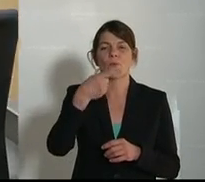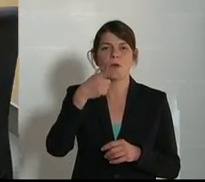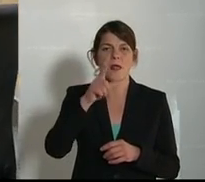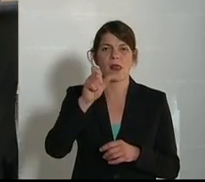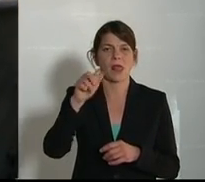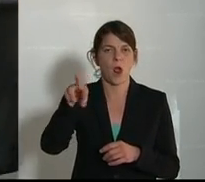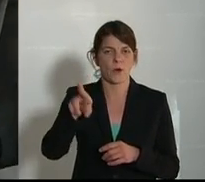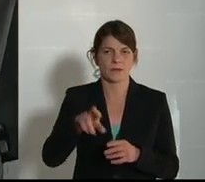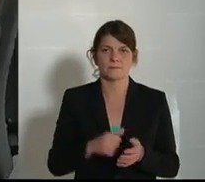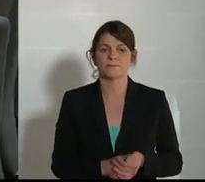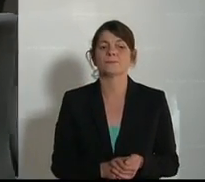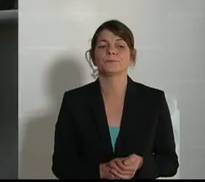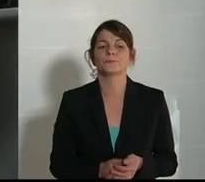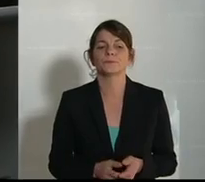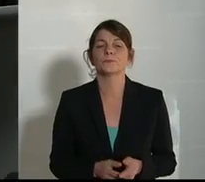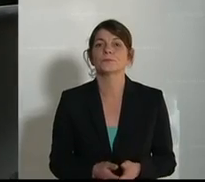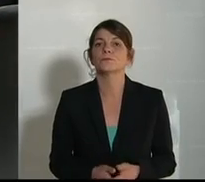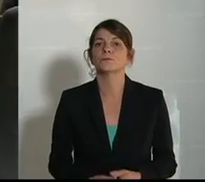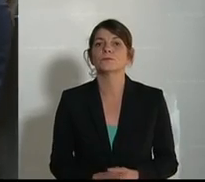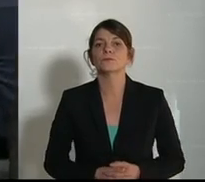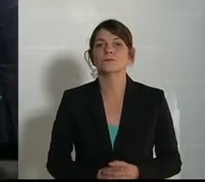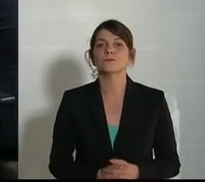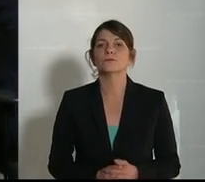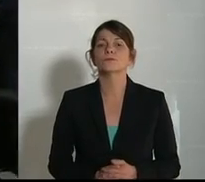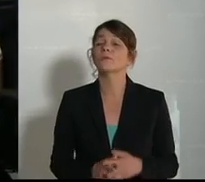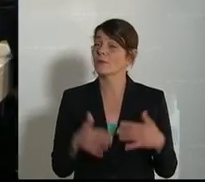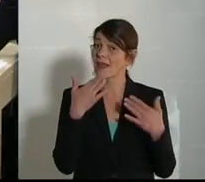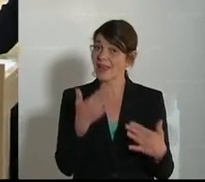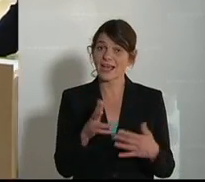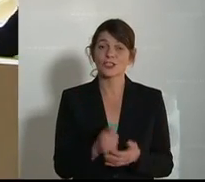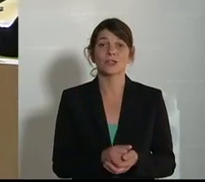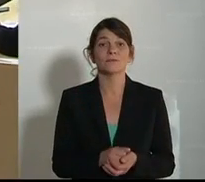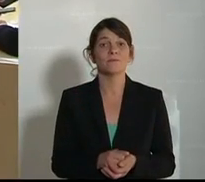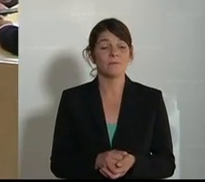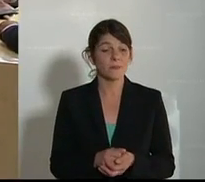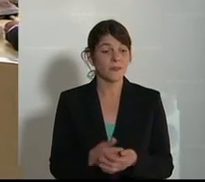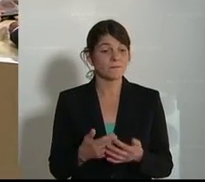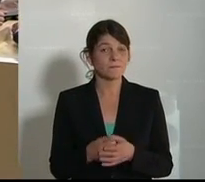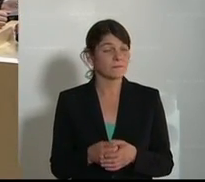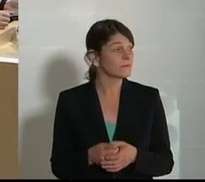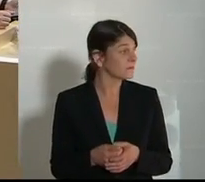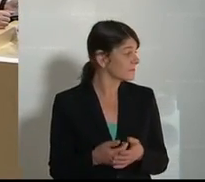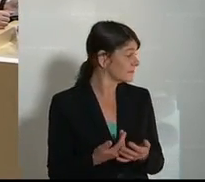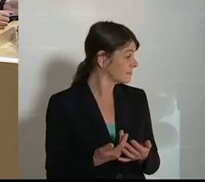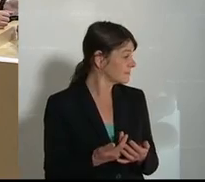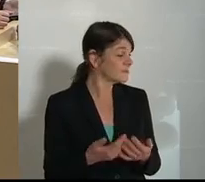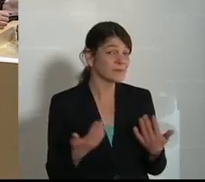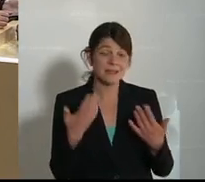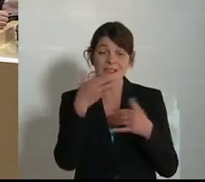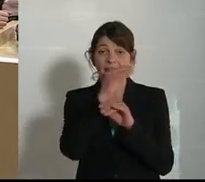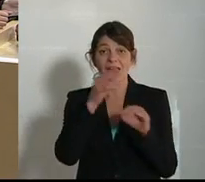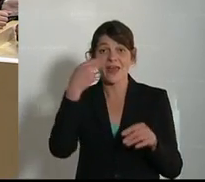Österreich verkauft. Es braucht eine ordentliche Herkunftskennzeichnung, fordert Peter Schmidlechner von der FPÖ. ist im